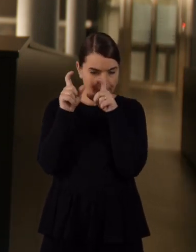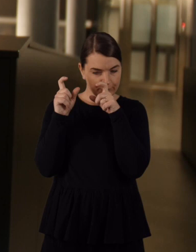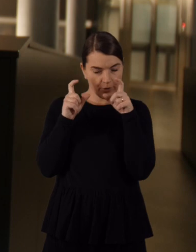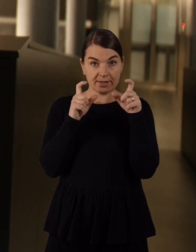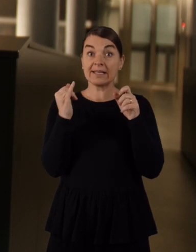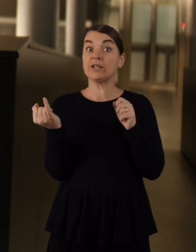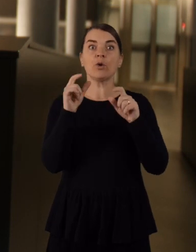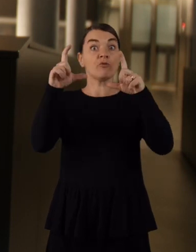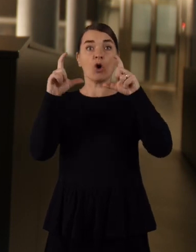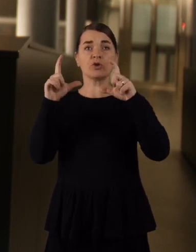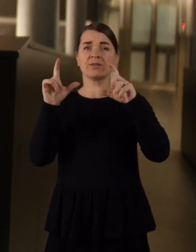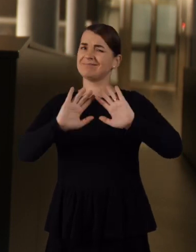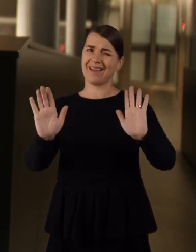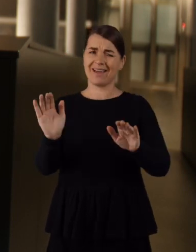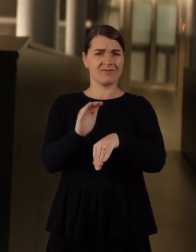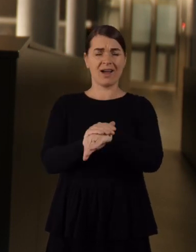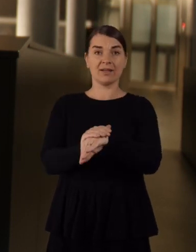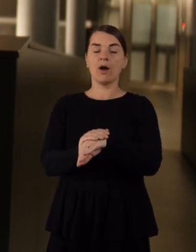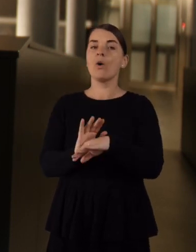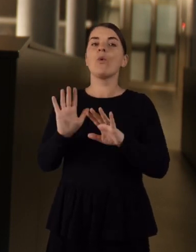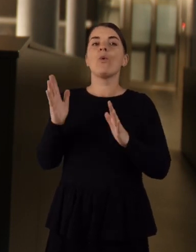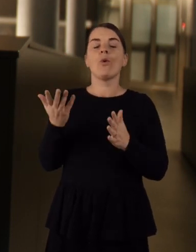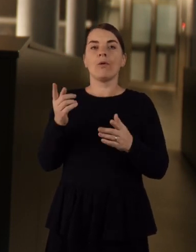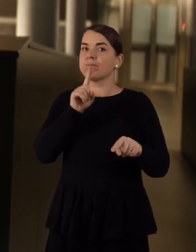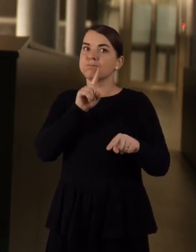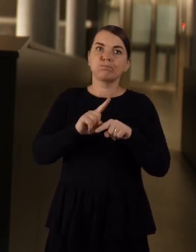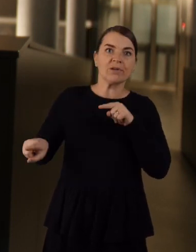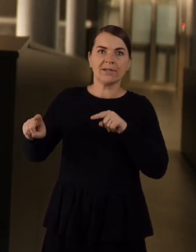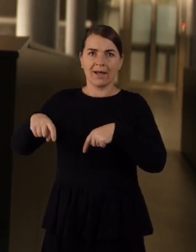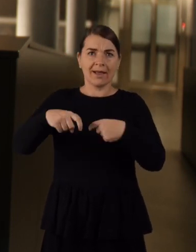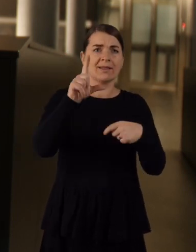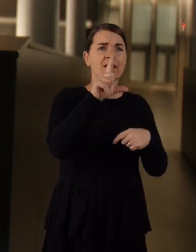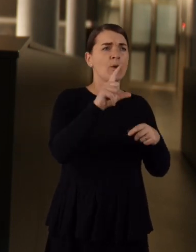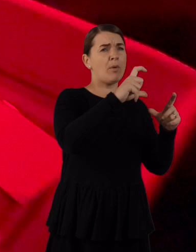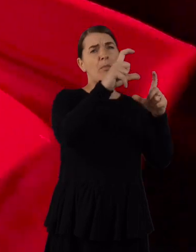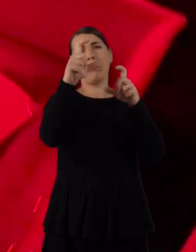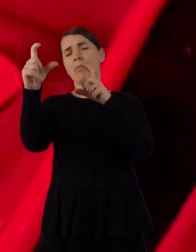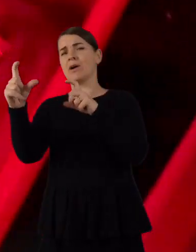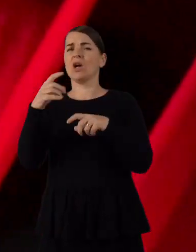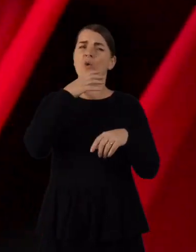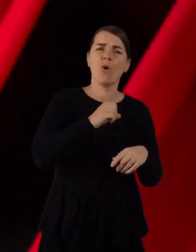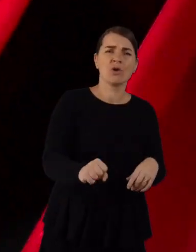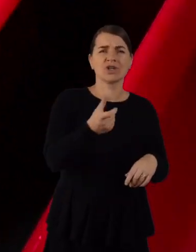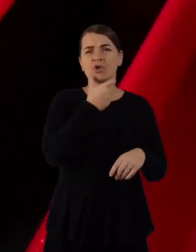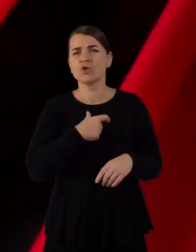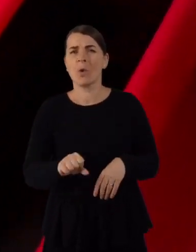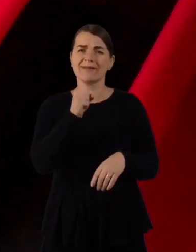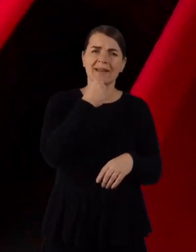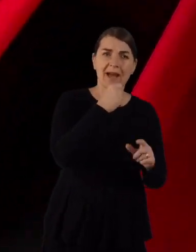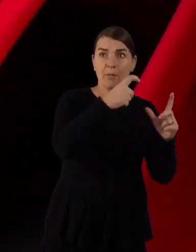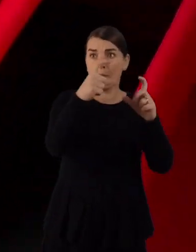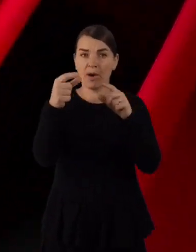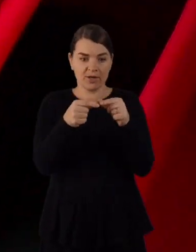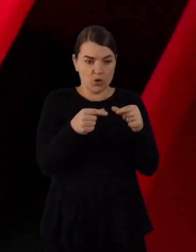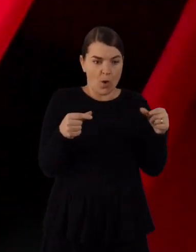pats įdomumas buvo ne fotografuoti, turėjau seną fotoparatą kažkokią, o greitai nubėgdavau į lauką, su fotografuodavau ten senilius, oškas, šunys ir